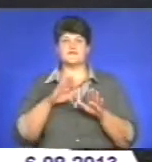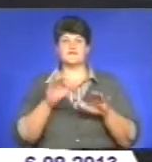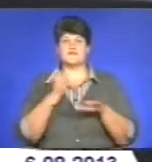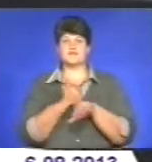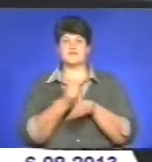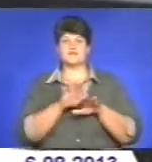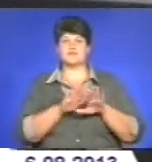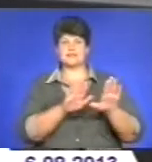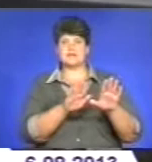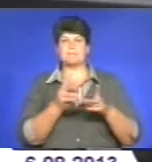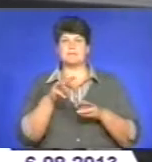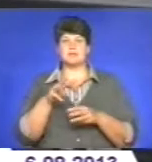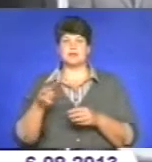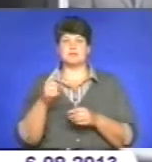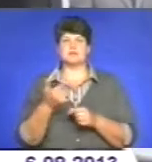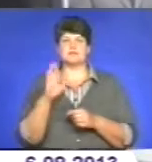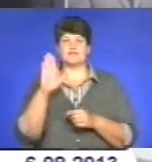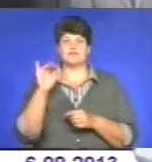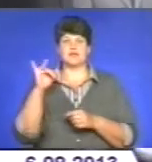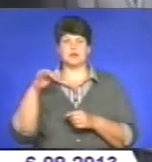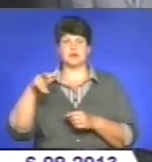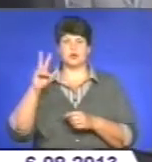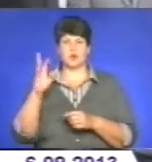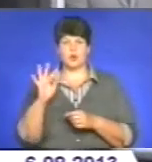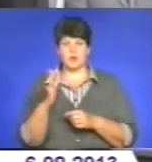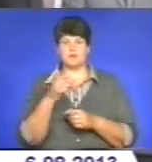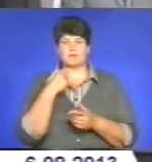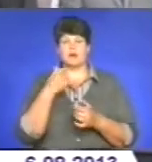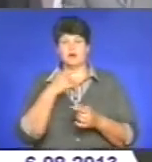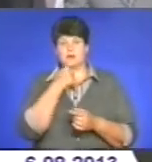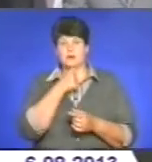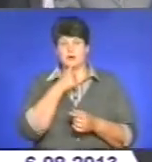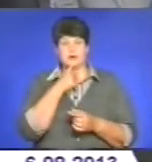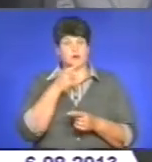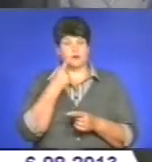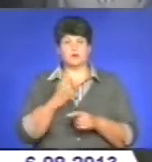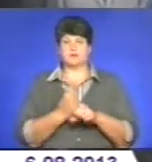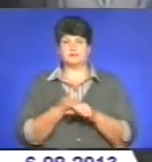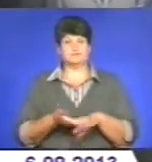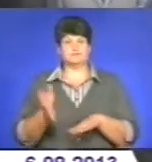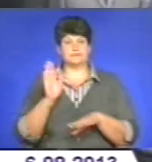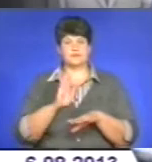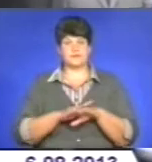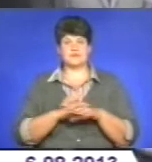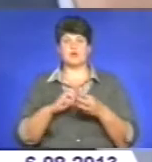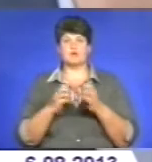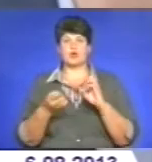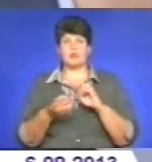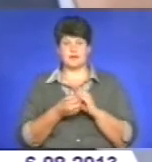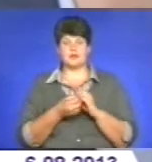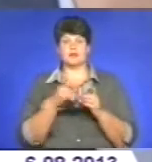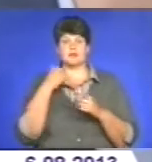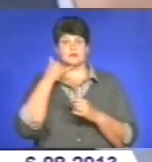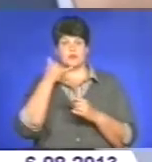Олександр Вілку. Після трьох дзвінків урядовець переконався – робота не з легких. А от з приводу проблем, з якими телефонували, пообіцяв